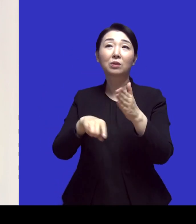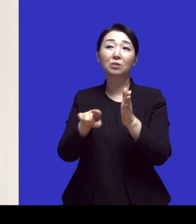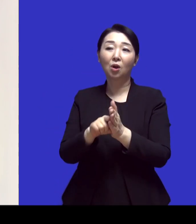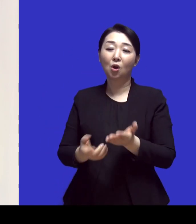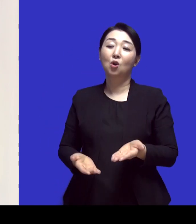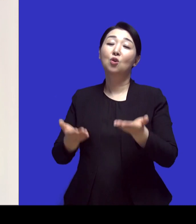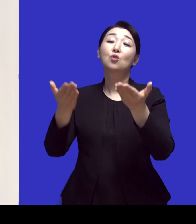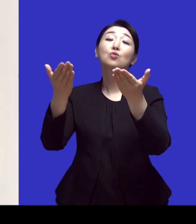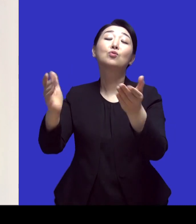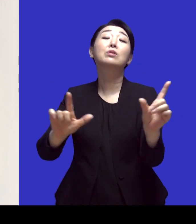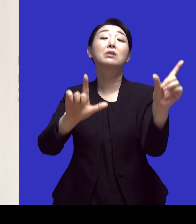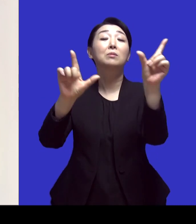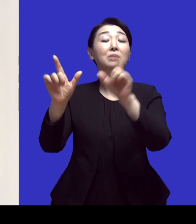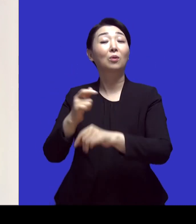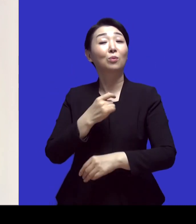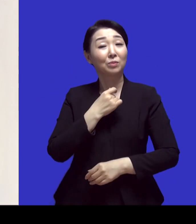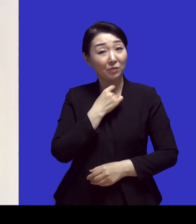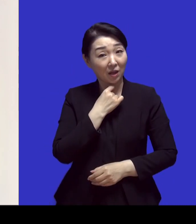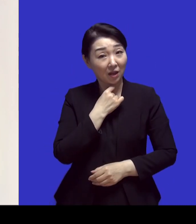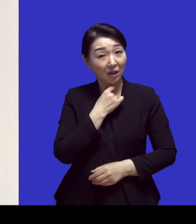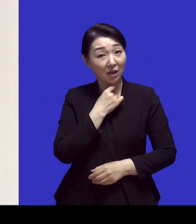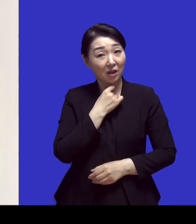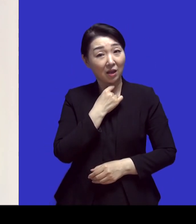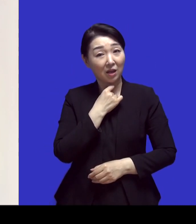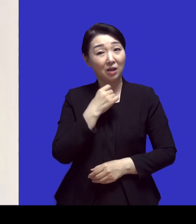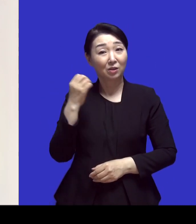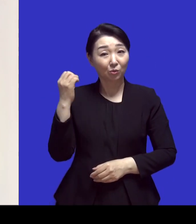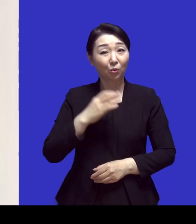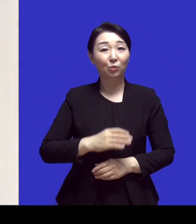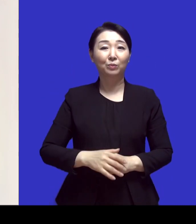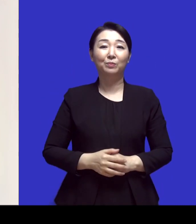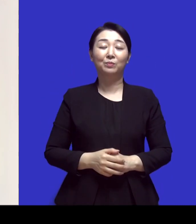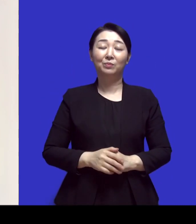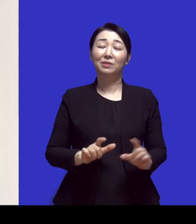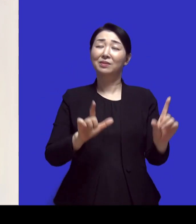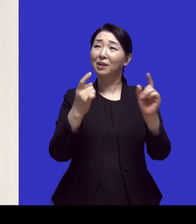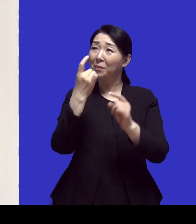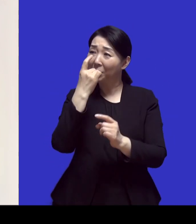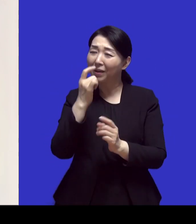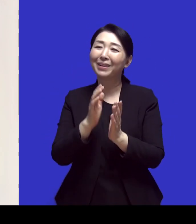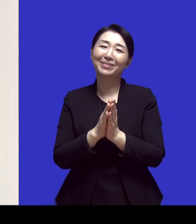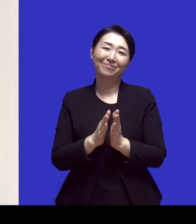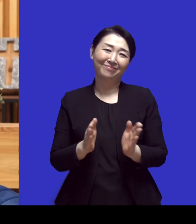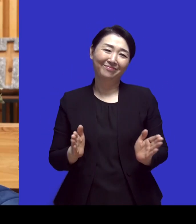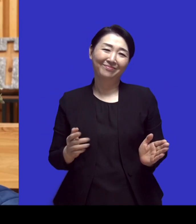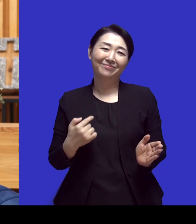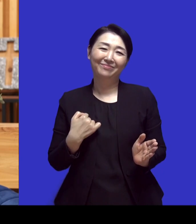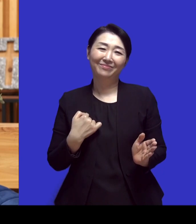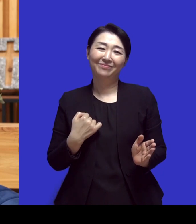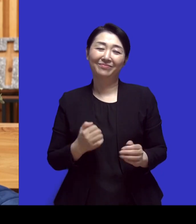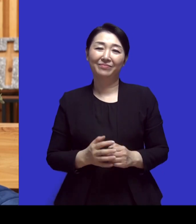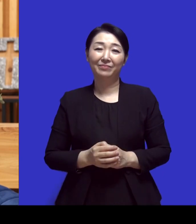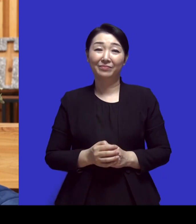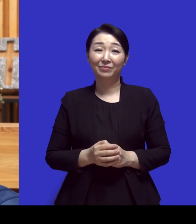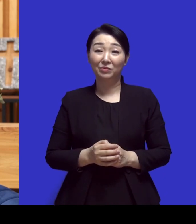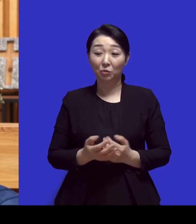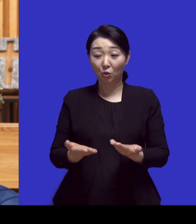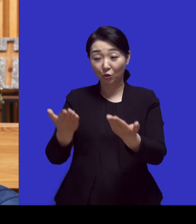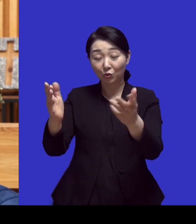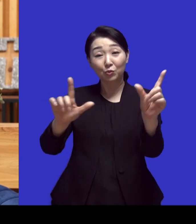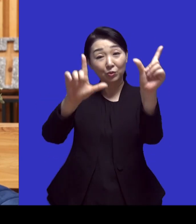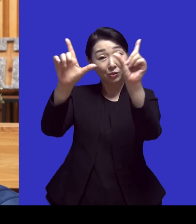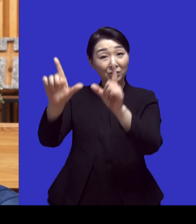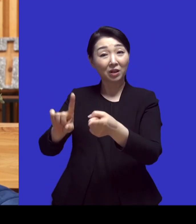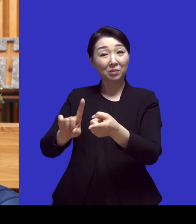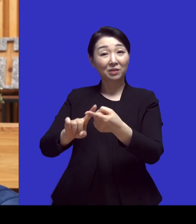살아야 되는 거구나 예 하는 삶을 점점 이제 배우기 시작한 거죠 아 그러면 이제 그 주는 삶에 대한